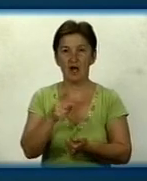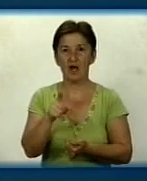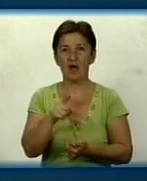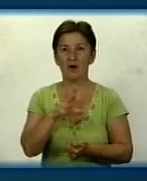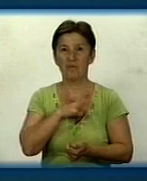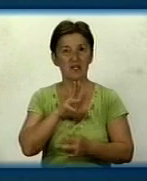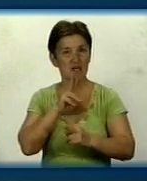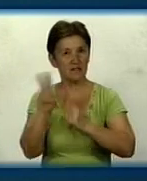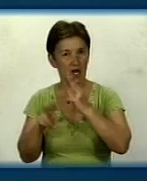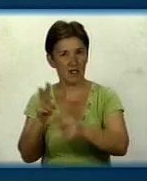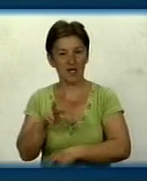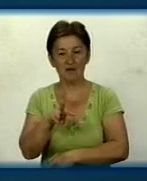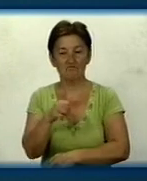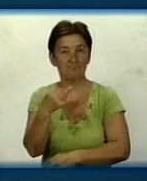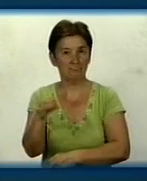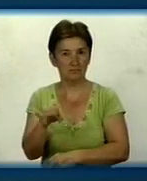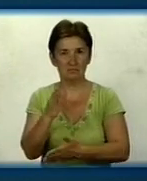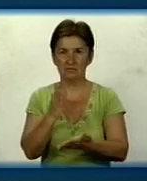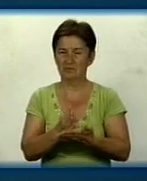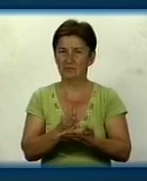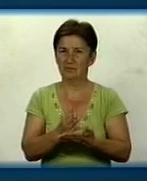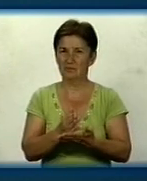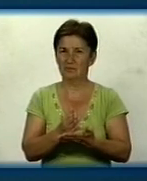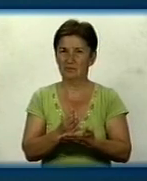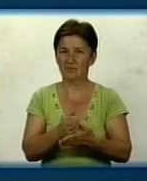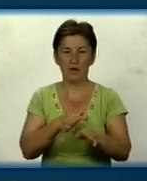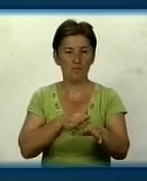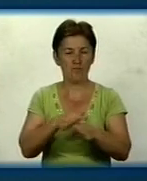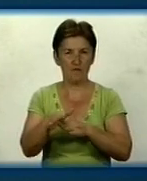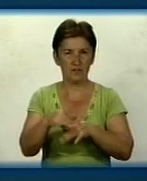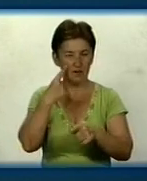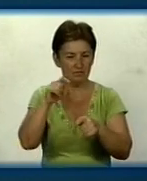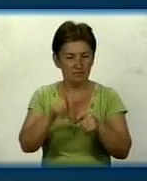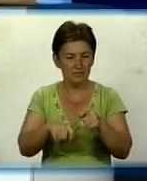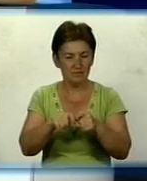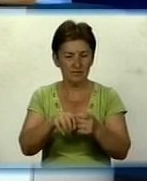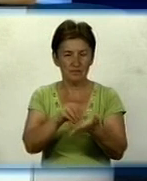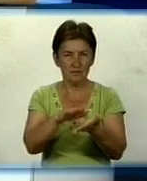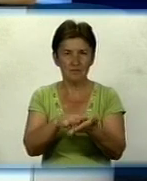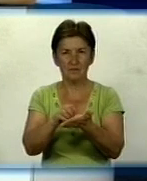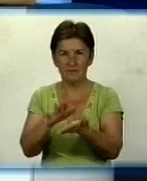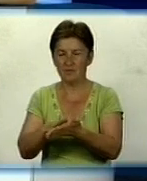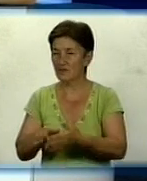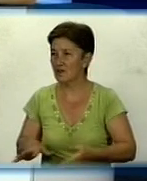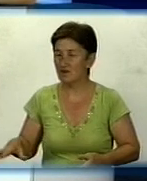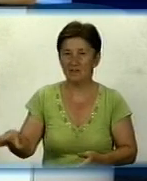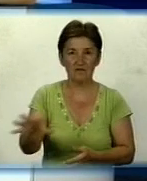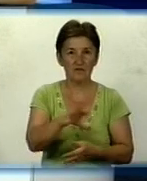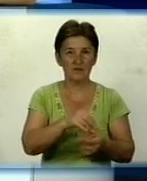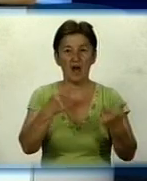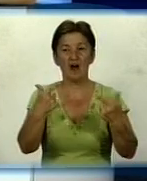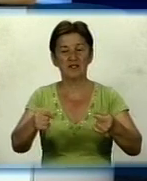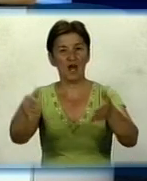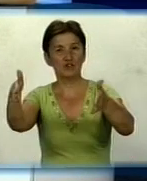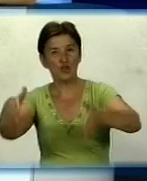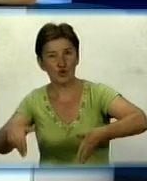скарги ці. По-перше, ми мали зробити повну інвентаризацію садиб наших мешканців. Тобто, визначити, де городи,